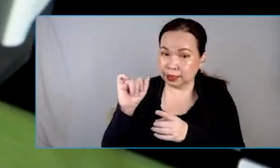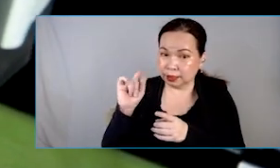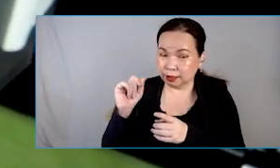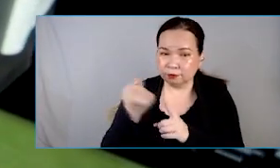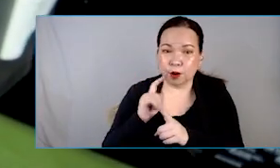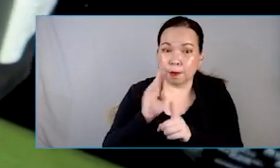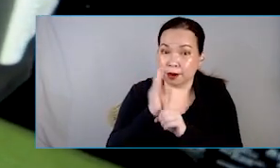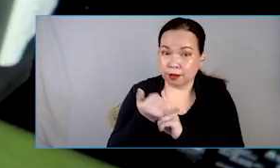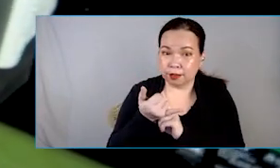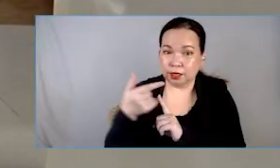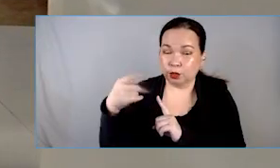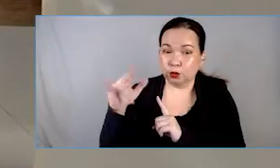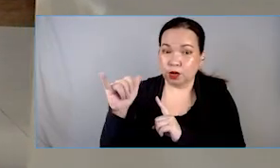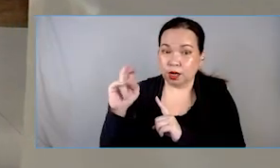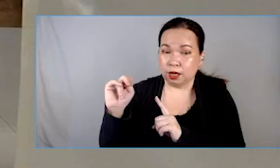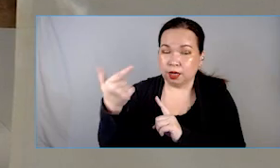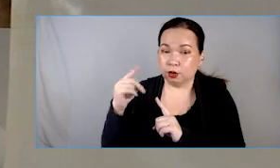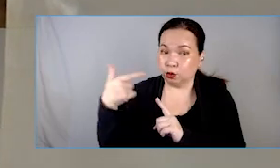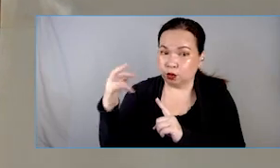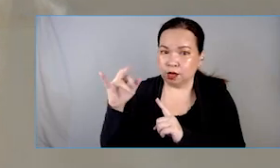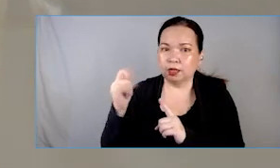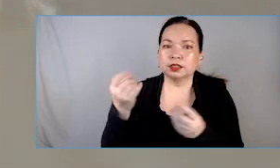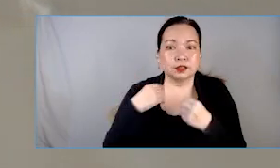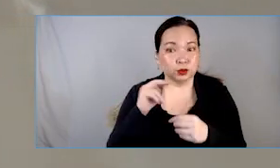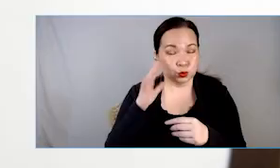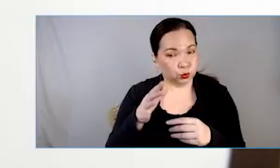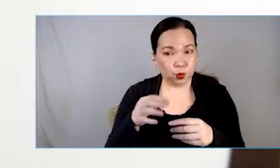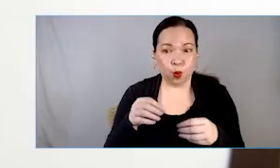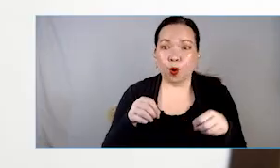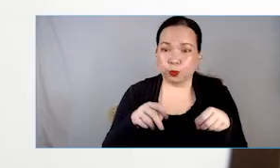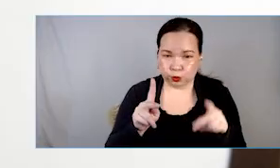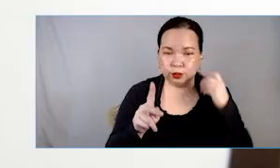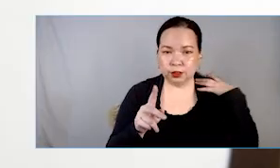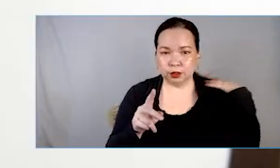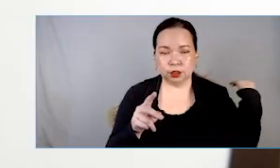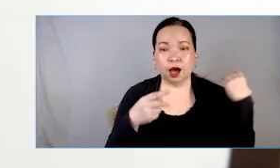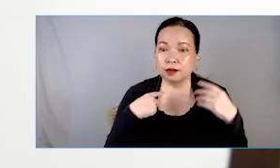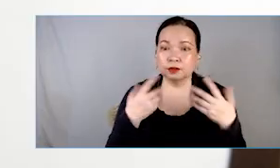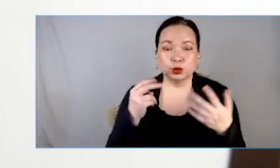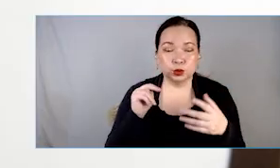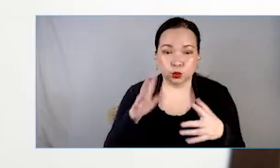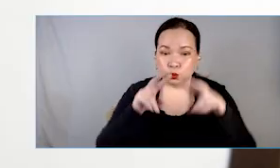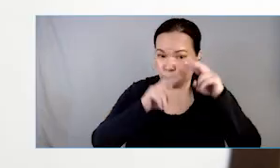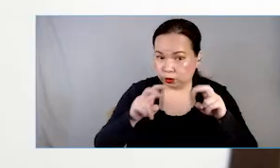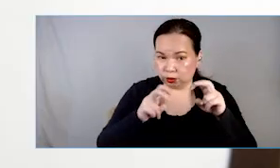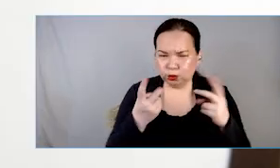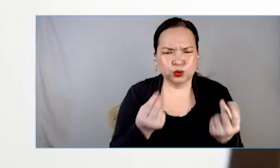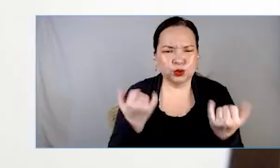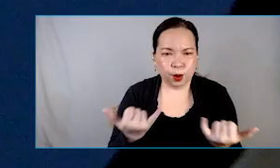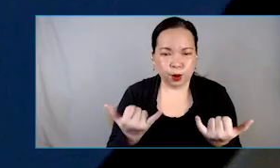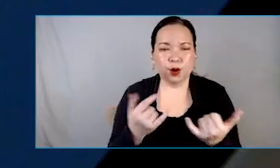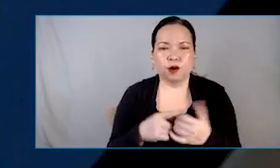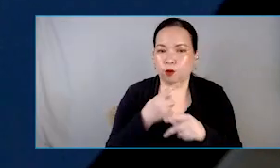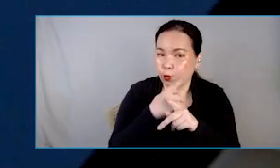new opportunities. We could open new researches for productions. We could establish